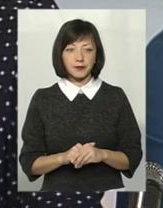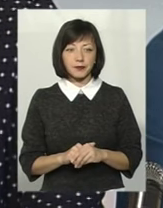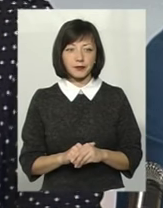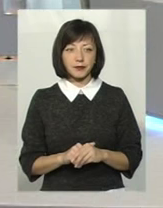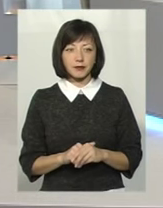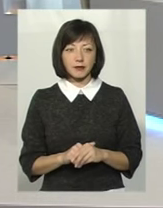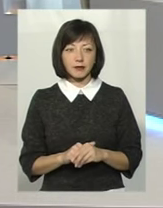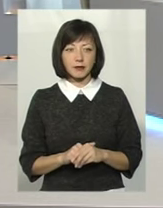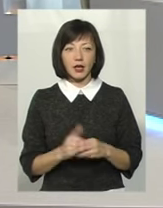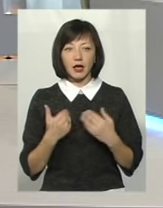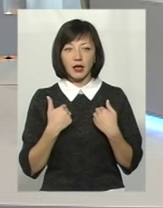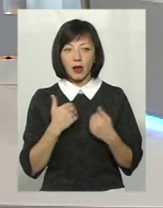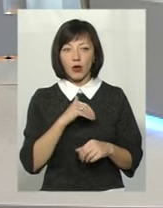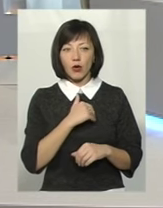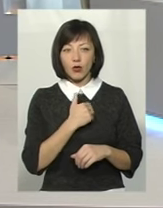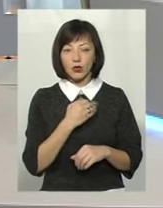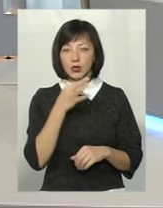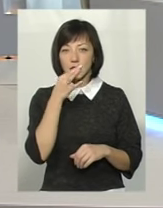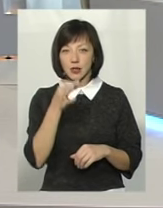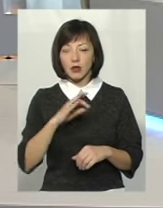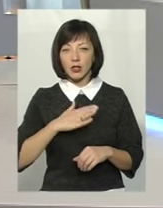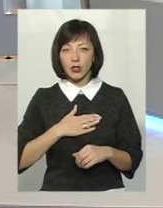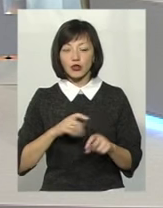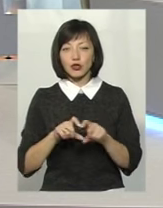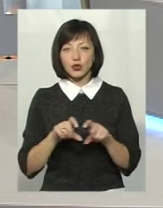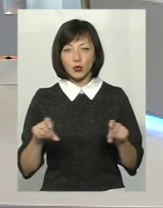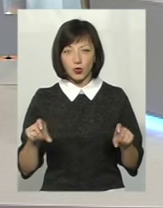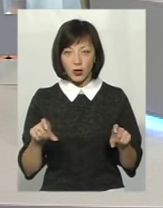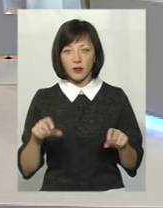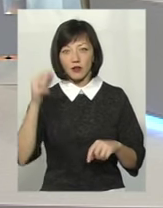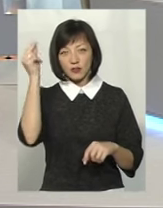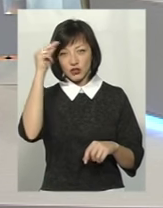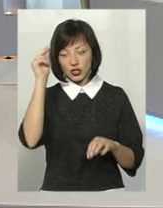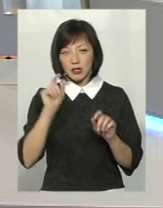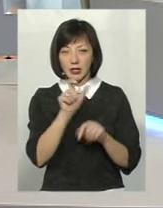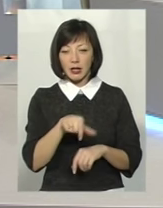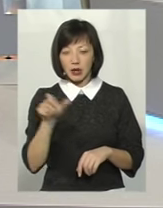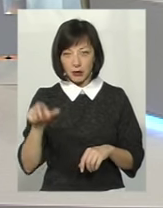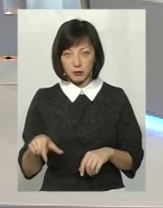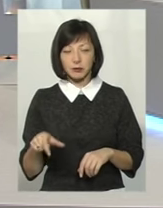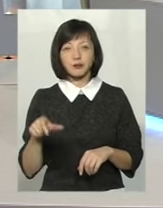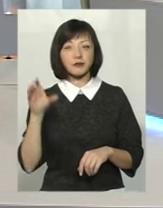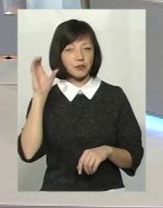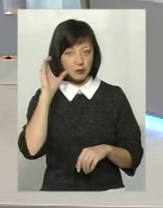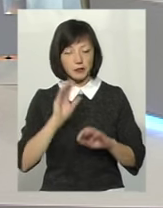хочу сказати, що в нашій школі також вчителі прислухалися до рекомендацій. Вони також у першому класі